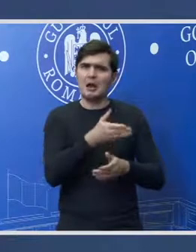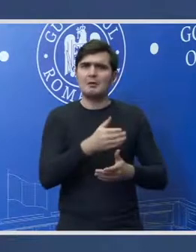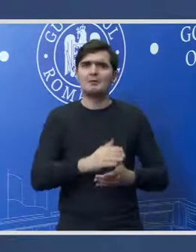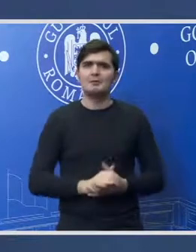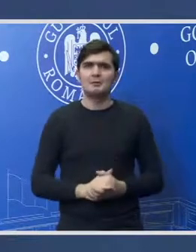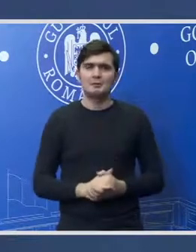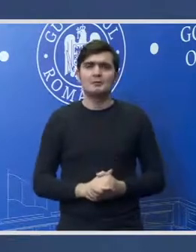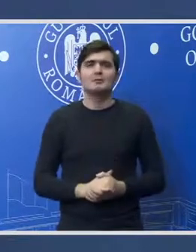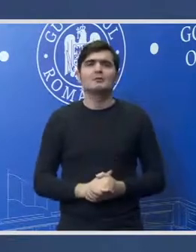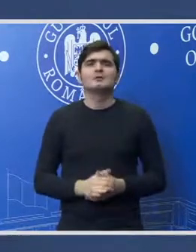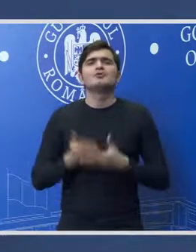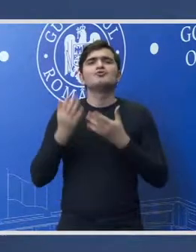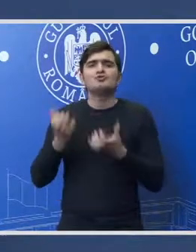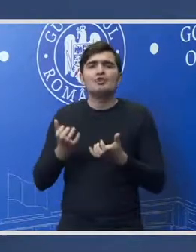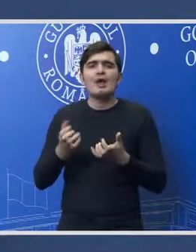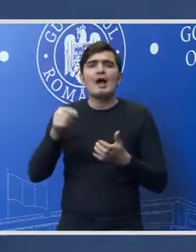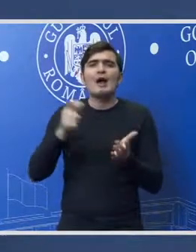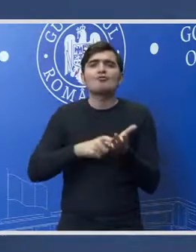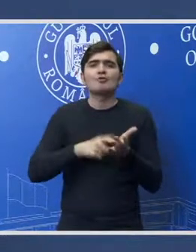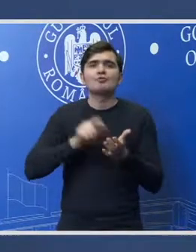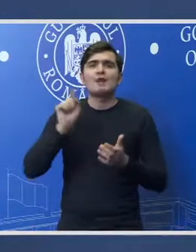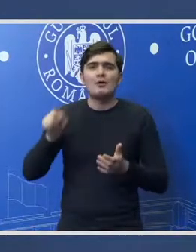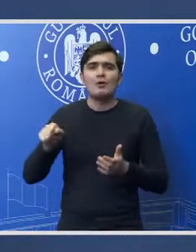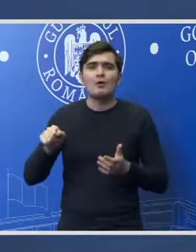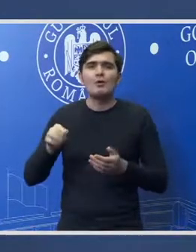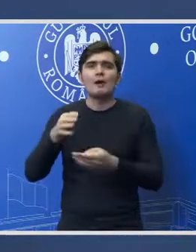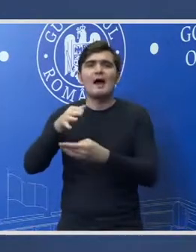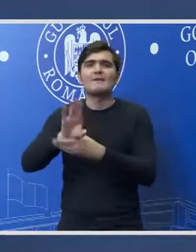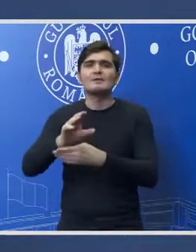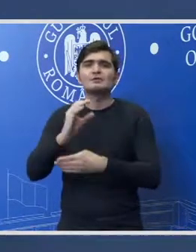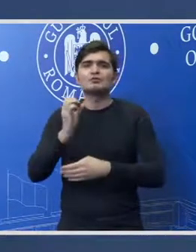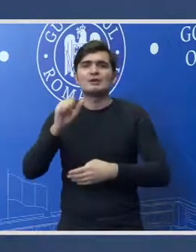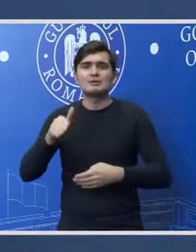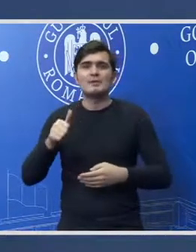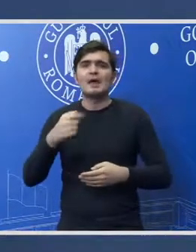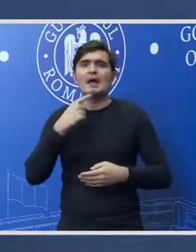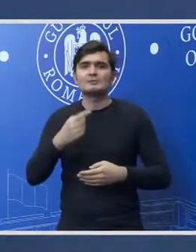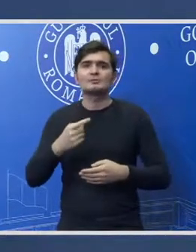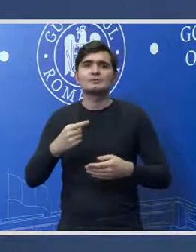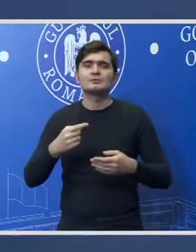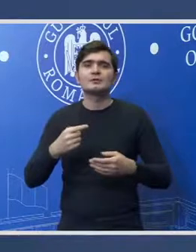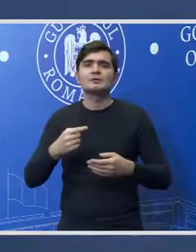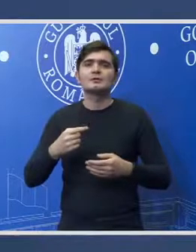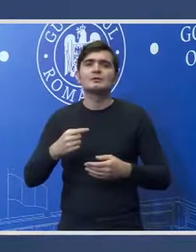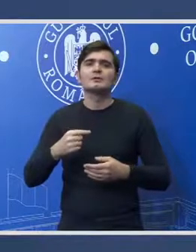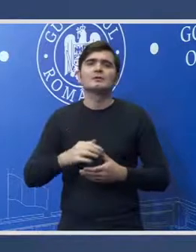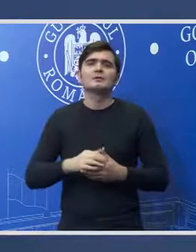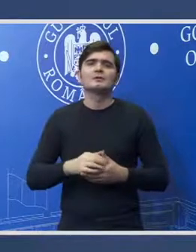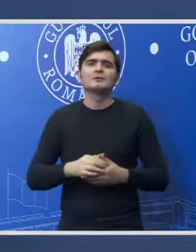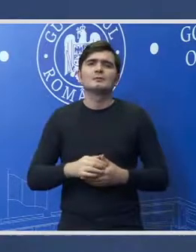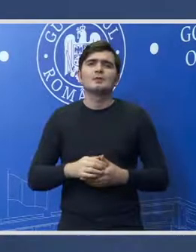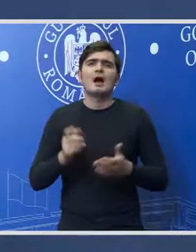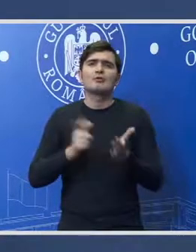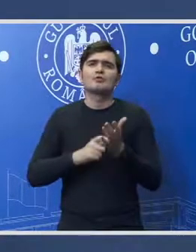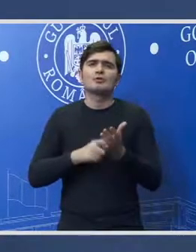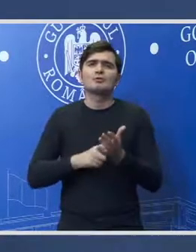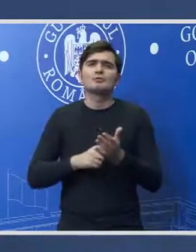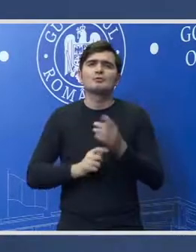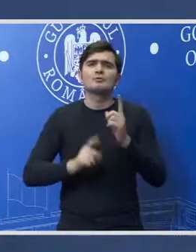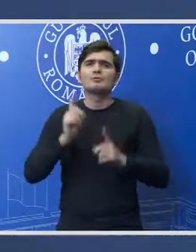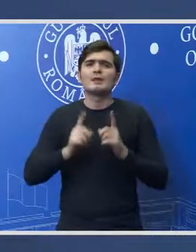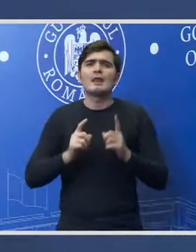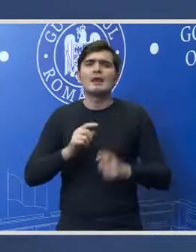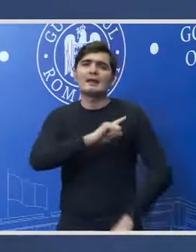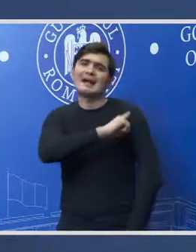ce s-a solicitat însă la pachet cu desfințarea Sij a fost au fost niște așa zise